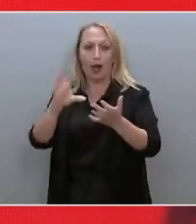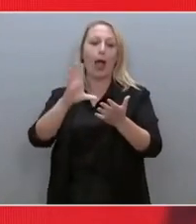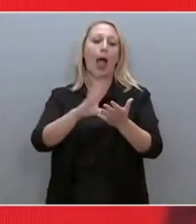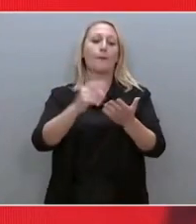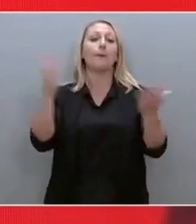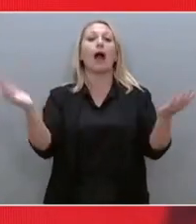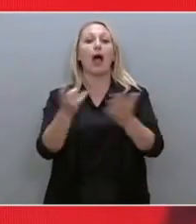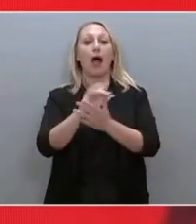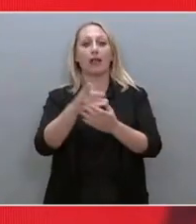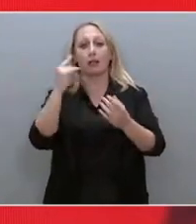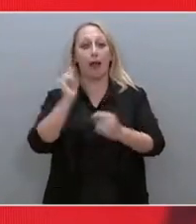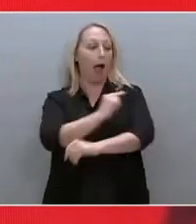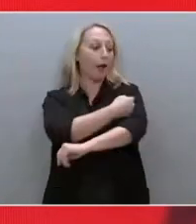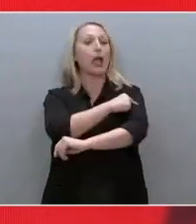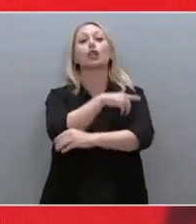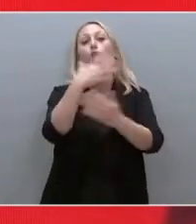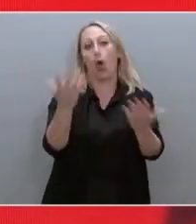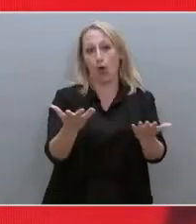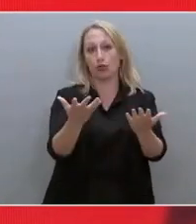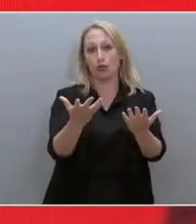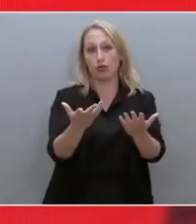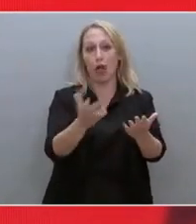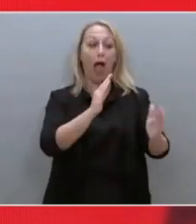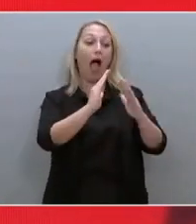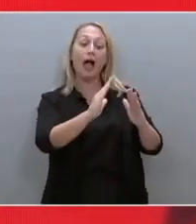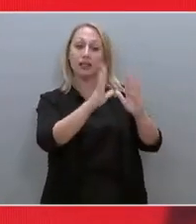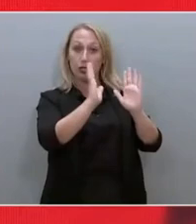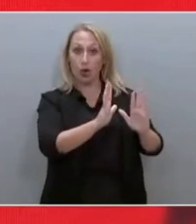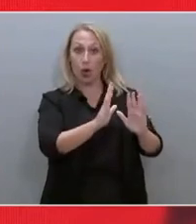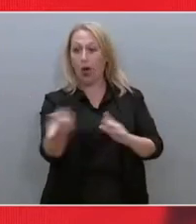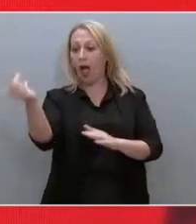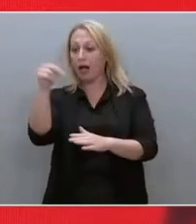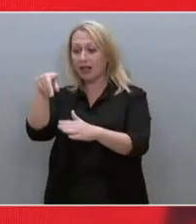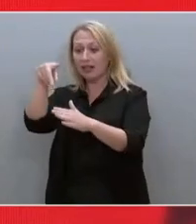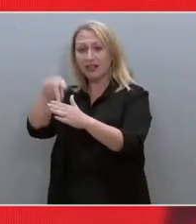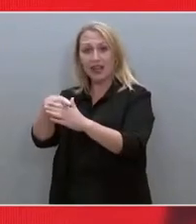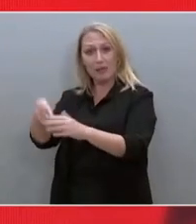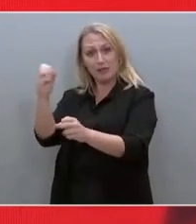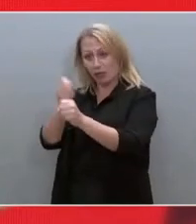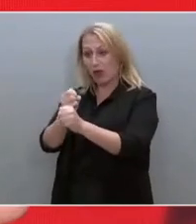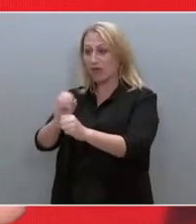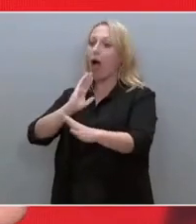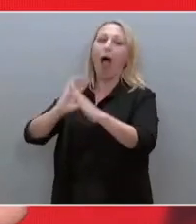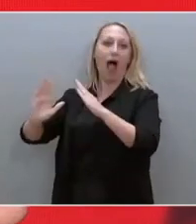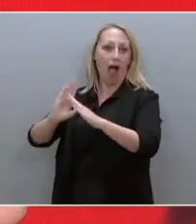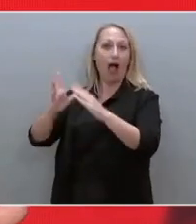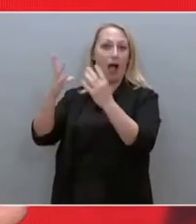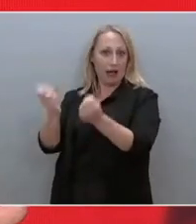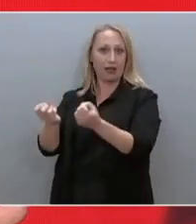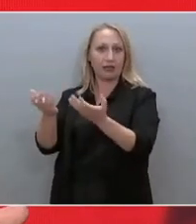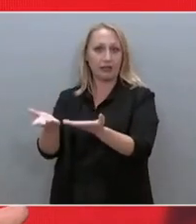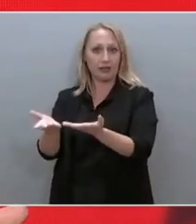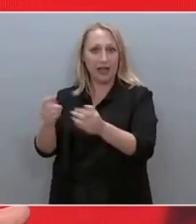λοιμοξιολόγων μέχρι τις ασυλίες των τραπεζικών στελεχών. Το δεν είναι δικαιοσύνη.